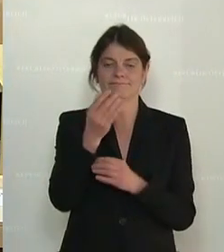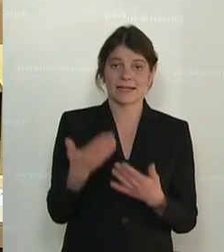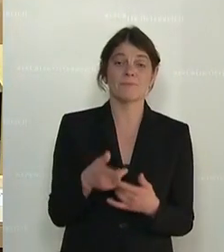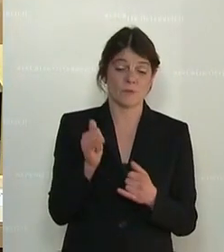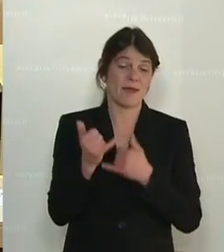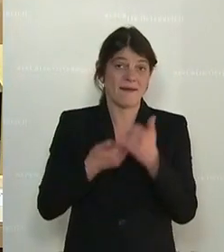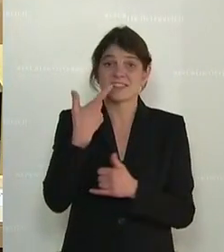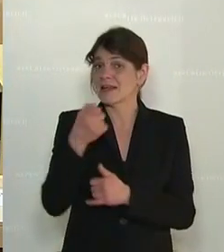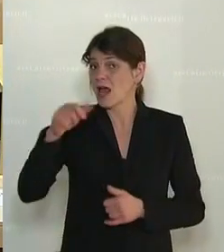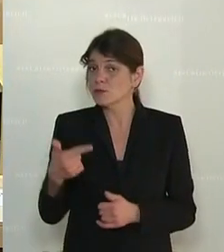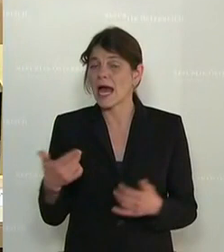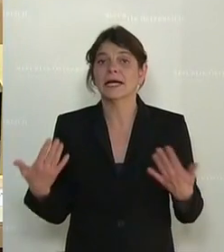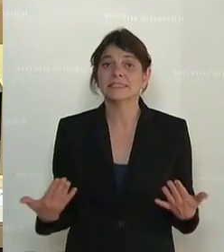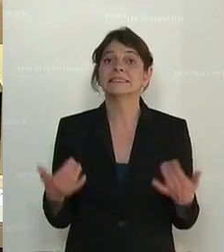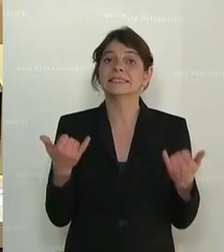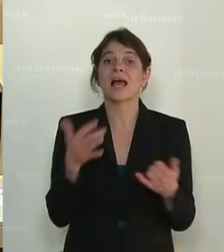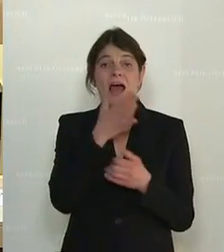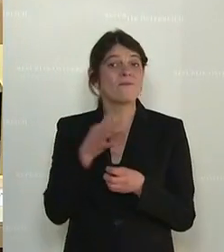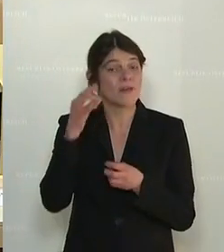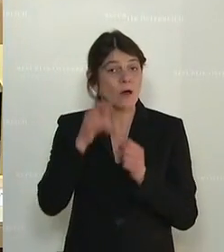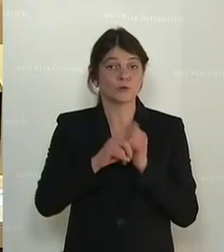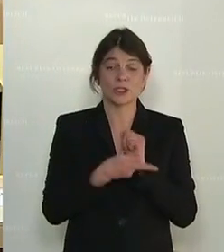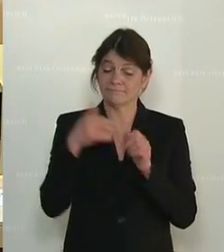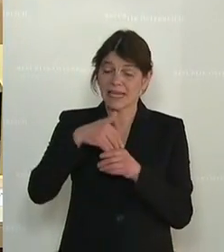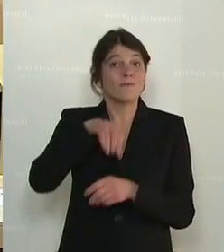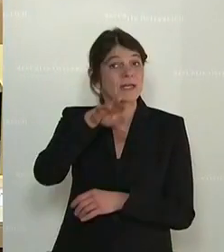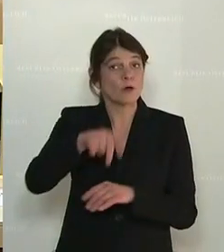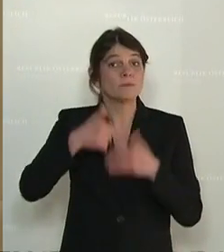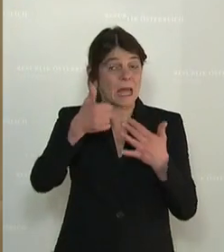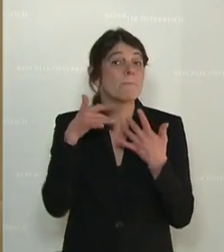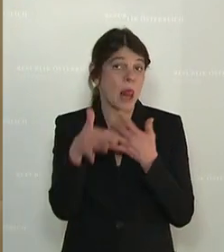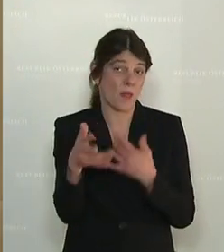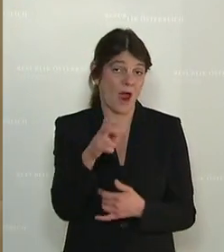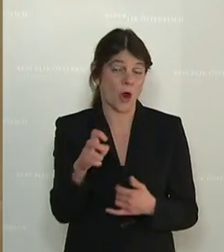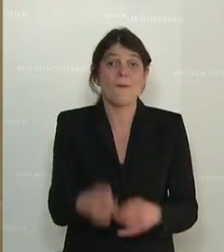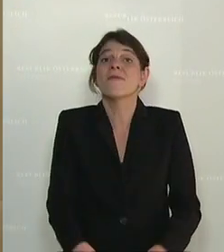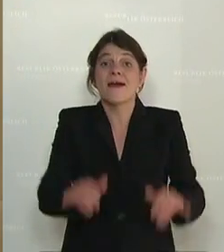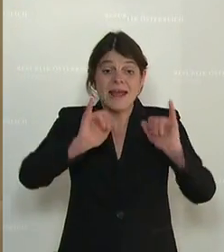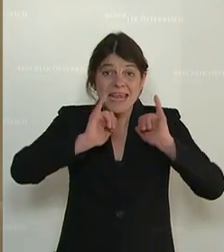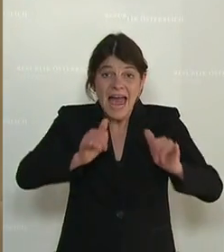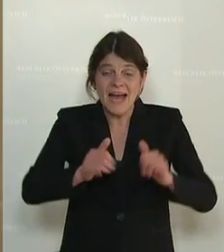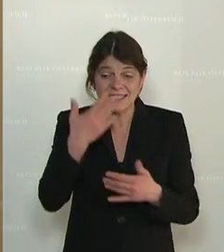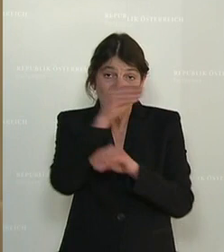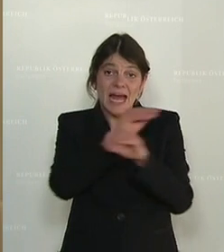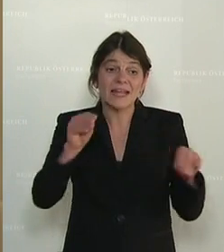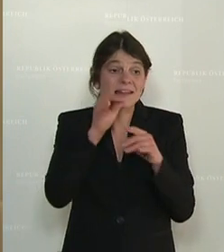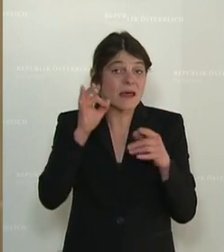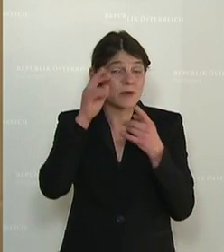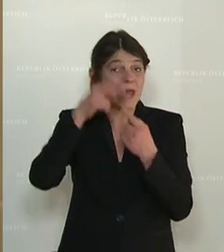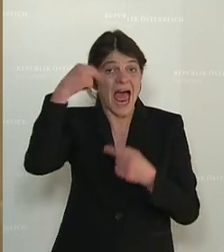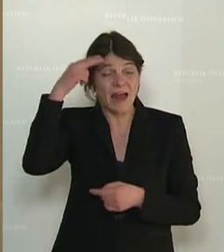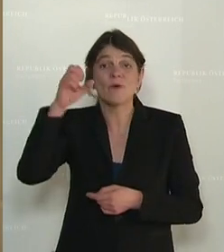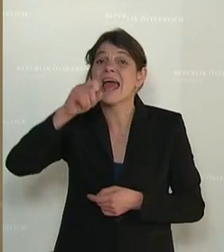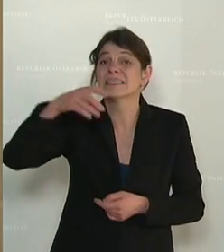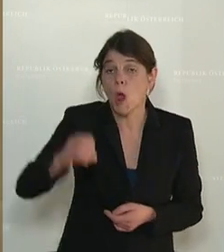2021 wird das Frauenbudget 14,6 Millionen Euro betragen. Und ja, sehr geehrte Damen und Herren der SPÖ,